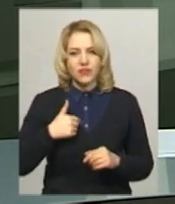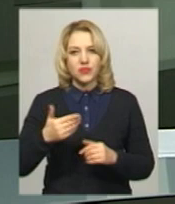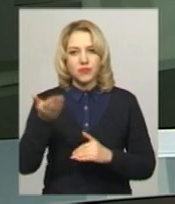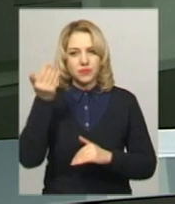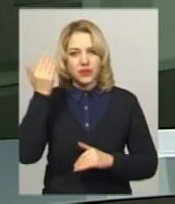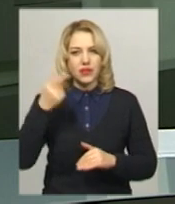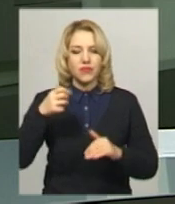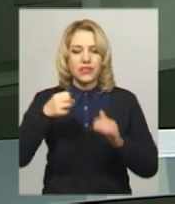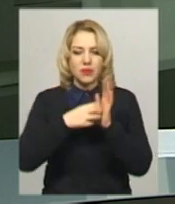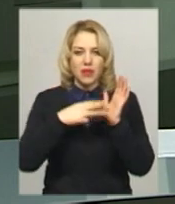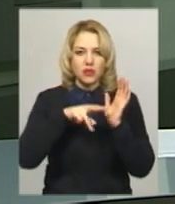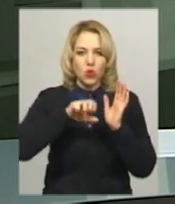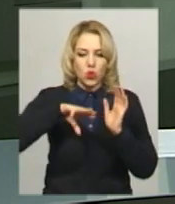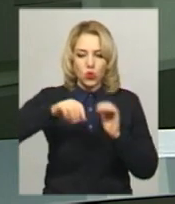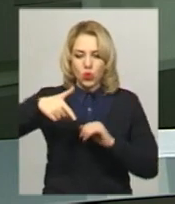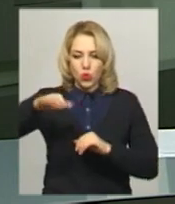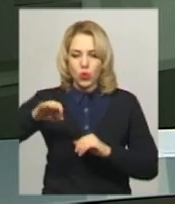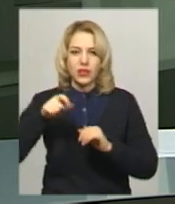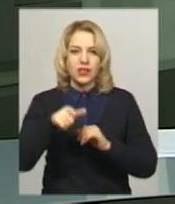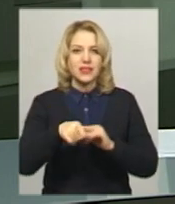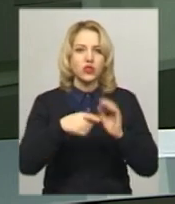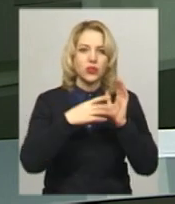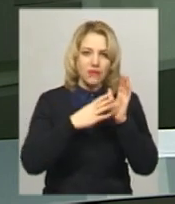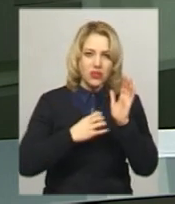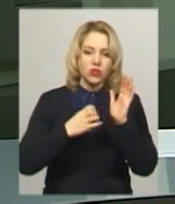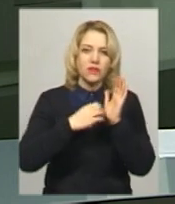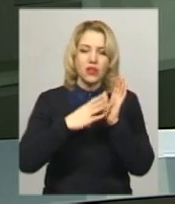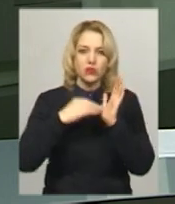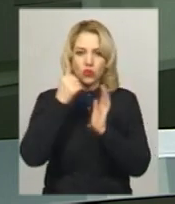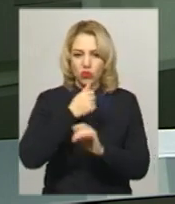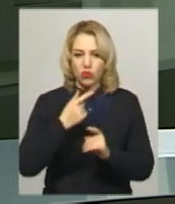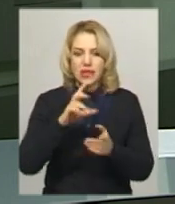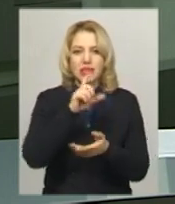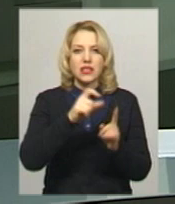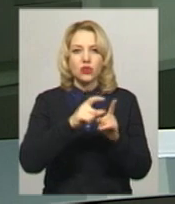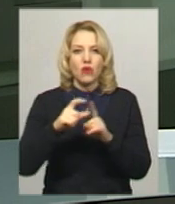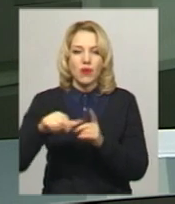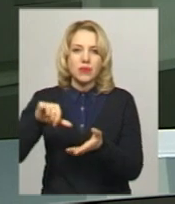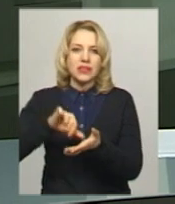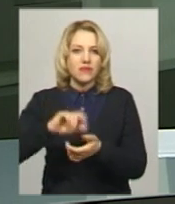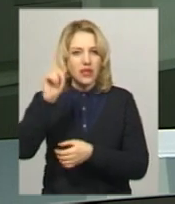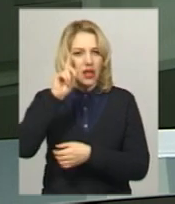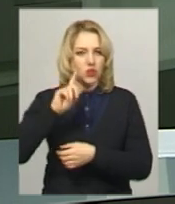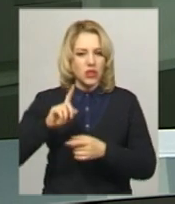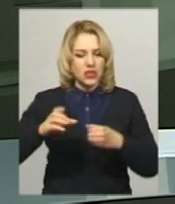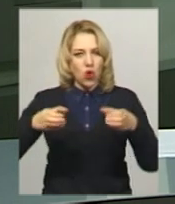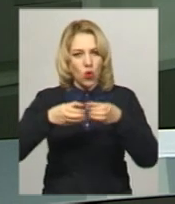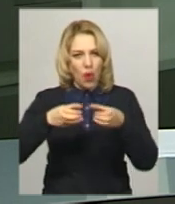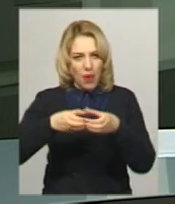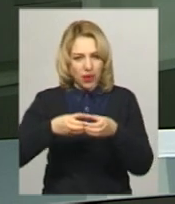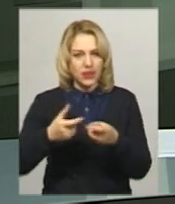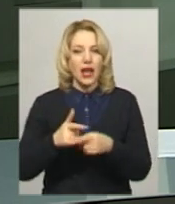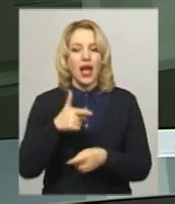1919 року. За словами представника Хмельницької іудейської релігійної громади Семена Мільмана,